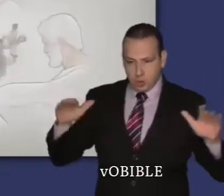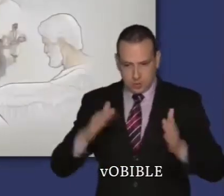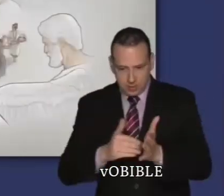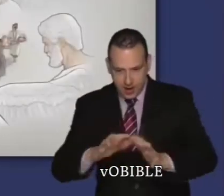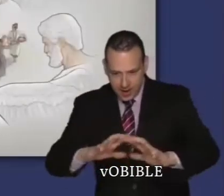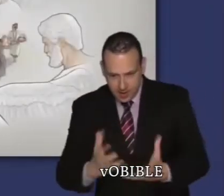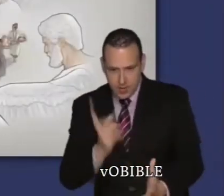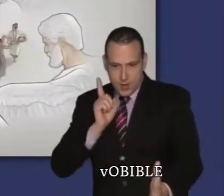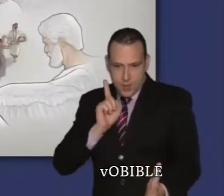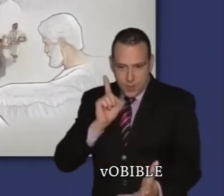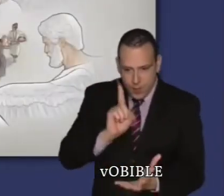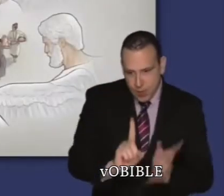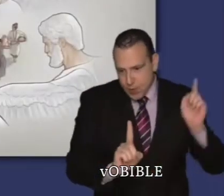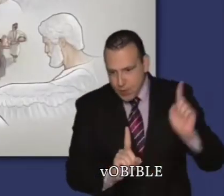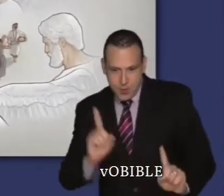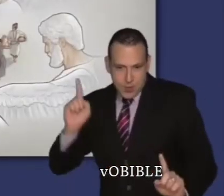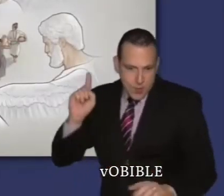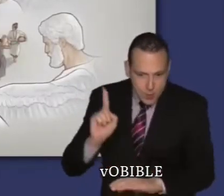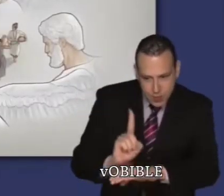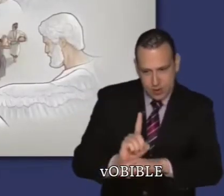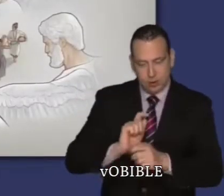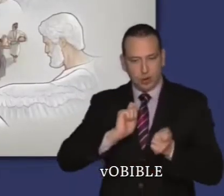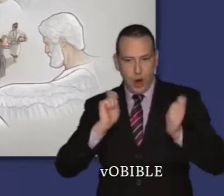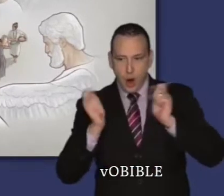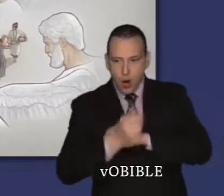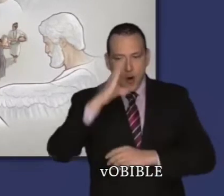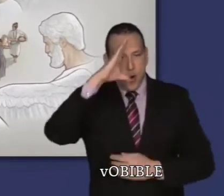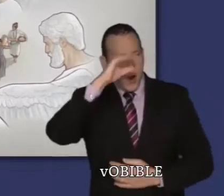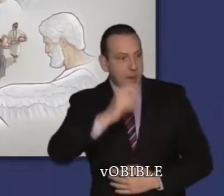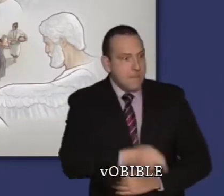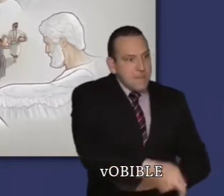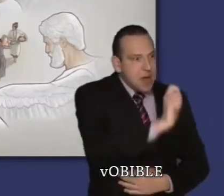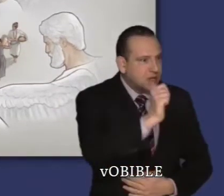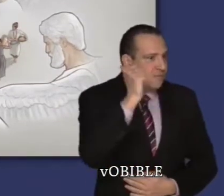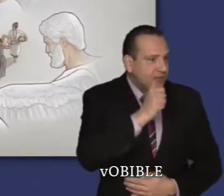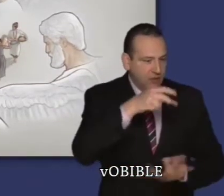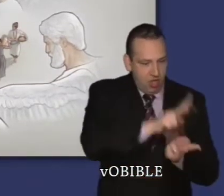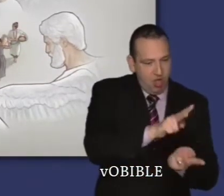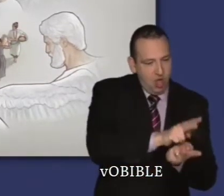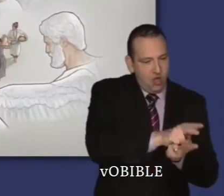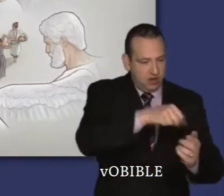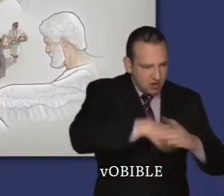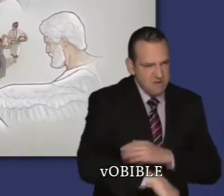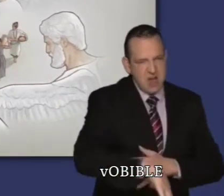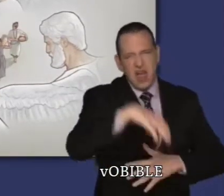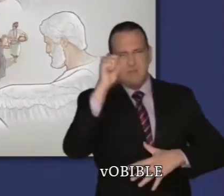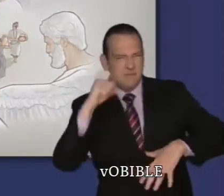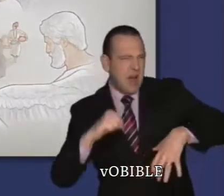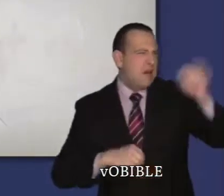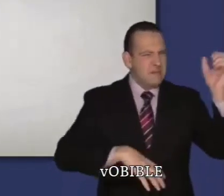des anges mauvais prennent une forme humaine, et de leur union avec des femmes naît une descendance hybride qu'on appelle les nephilimes.